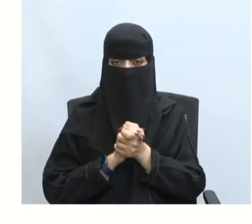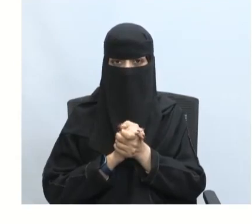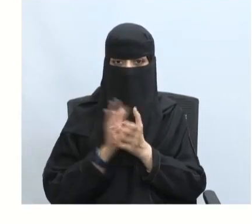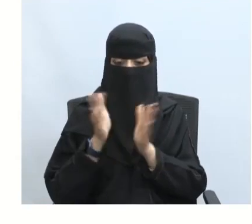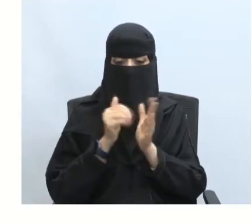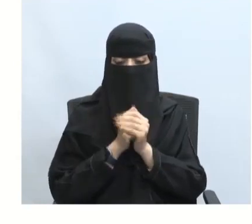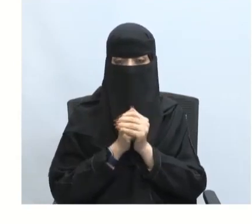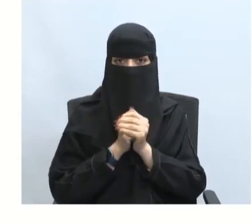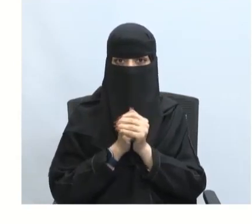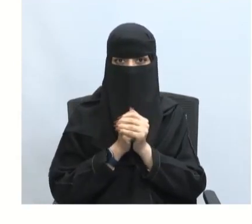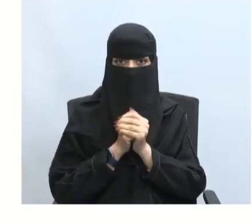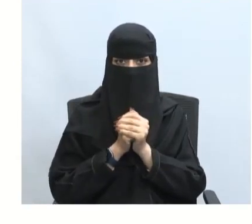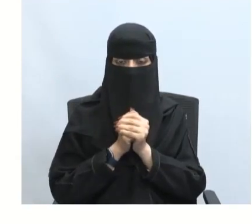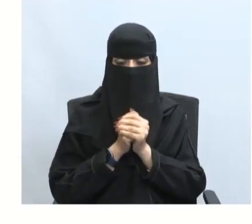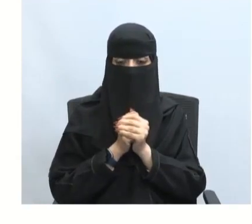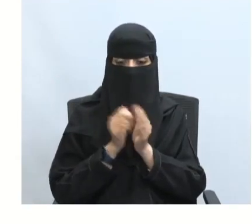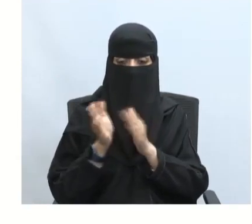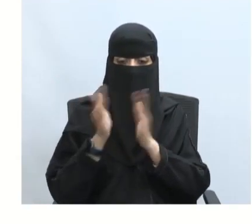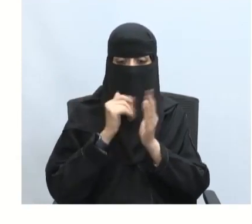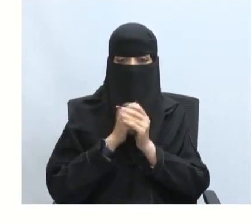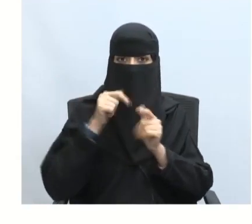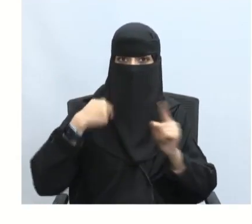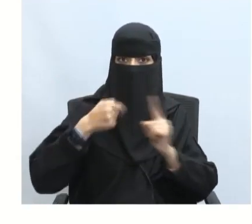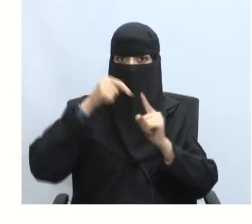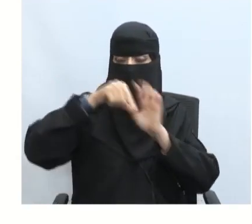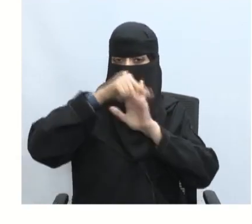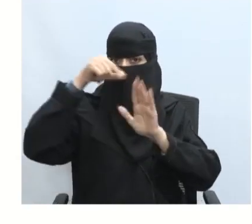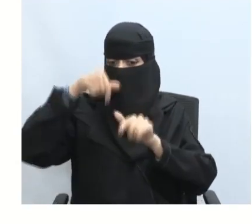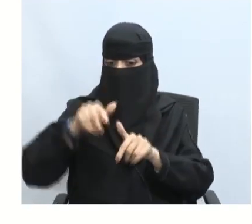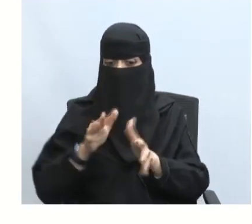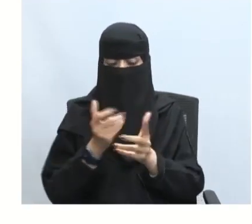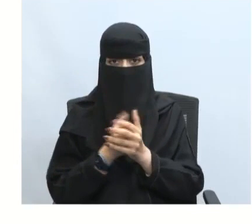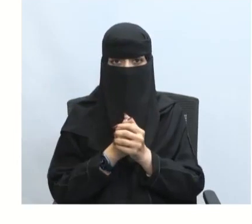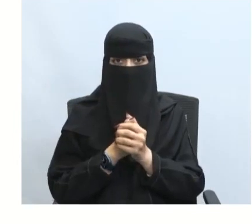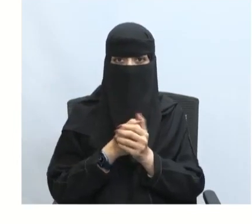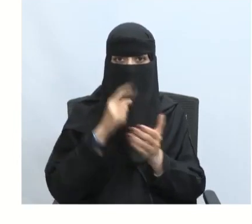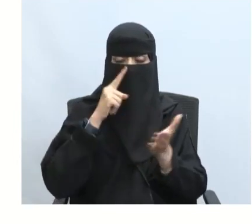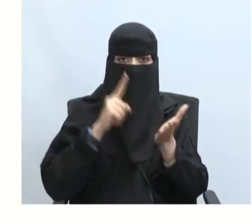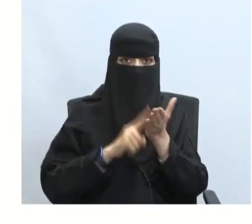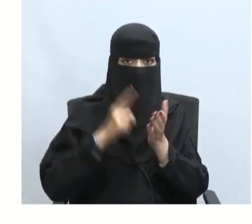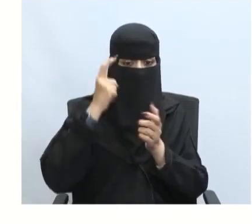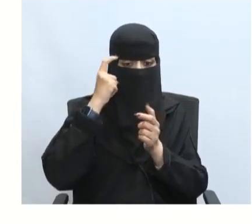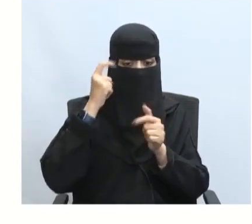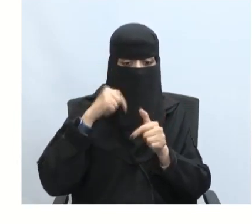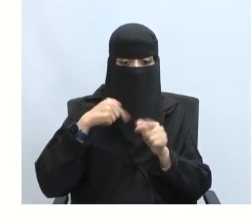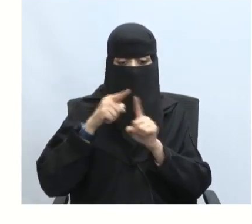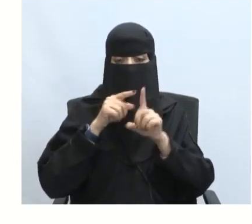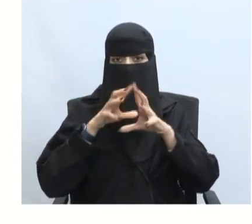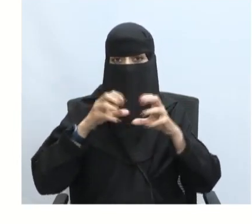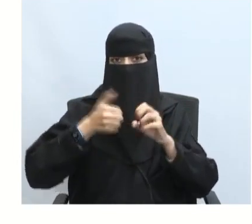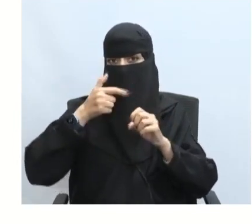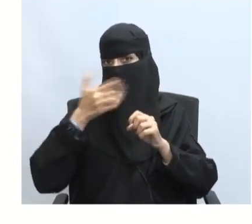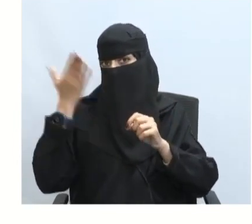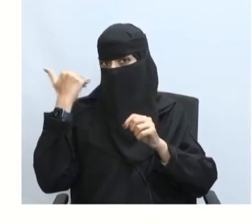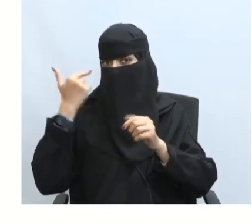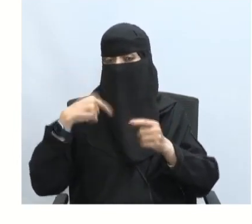والتسارع في الأحداث نبدأ بأهداف درسنا لهذا اليوم حققنا بعض الأهداف في درسنا